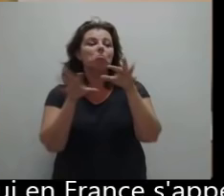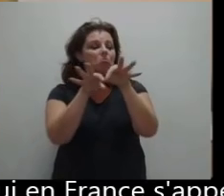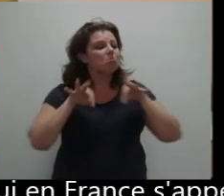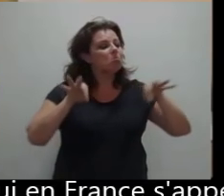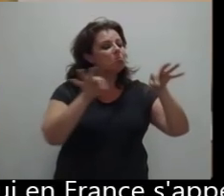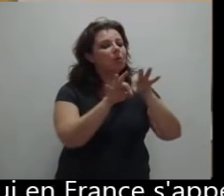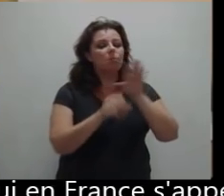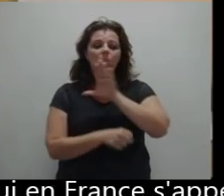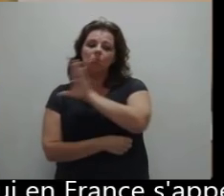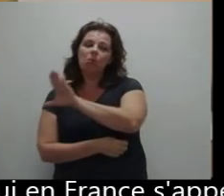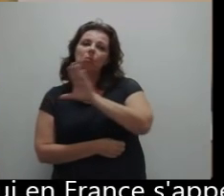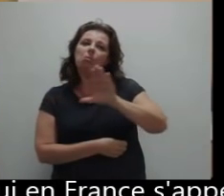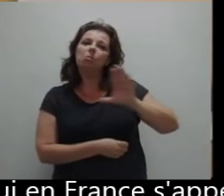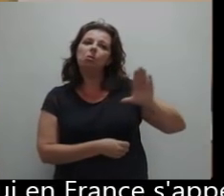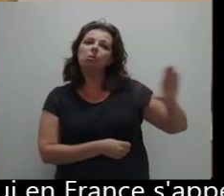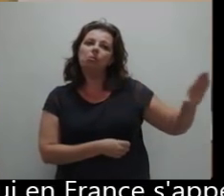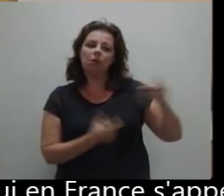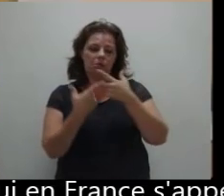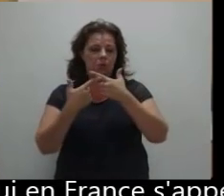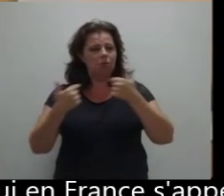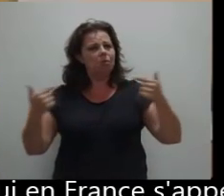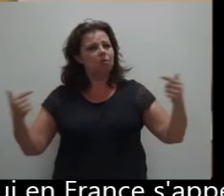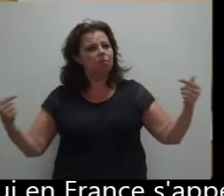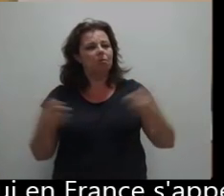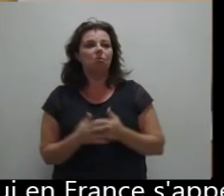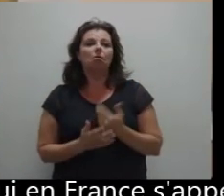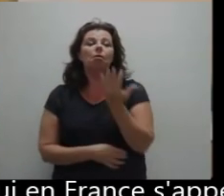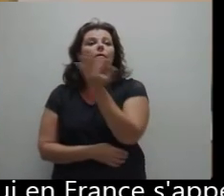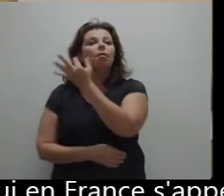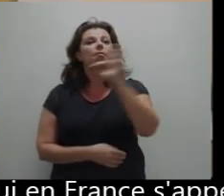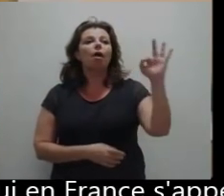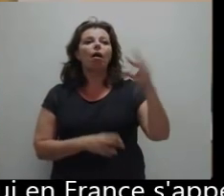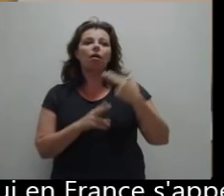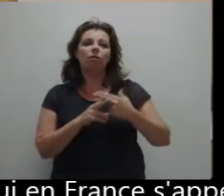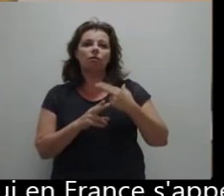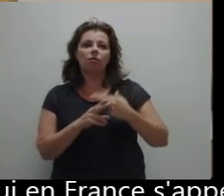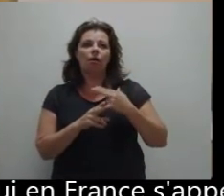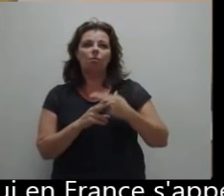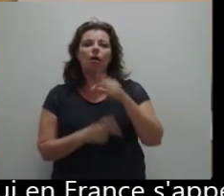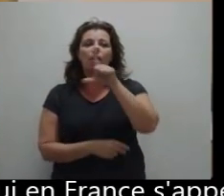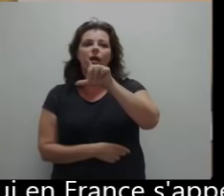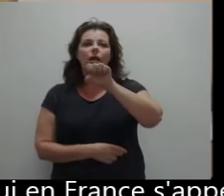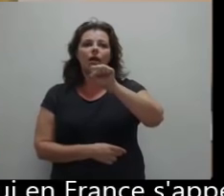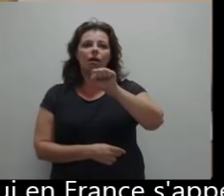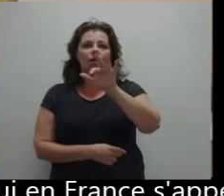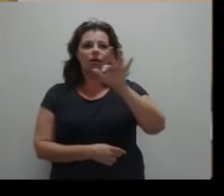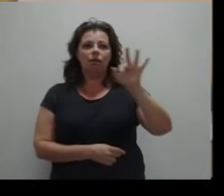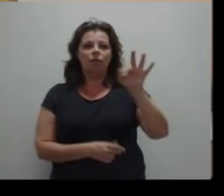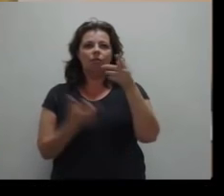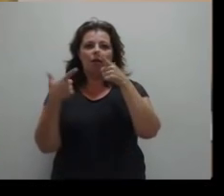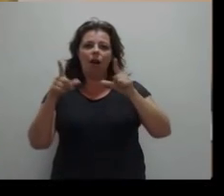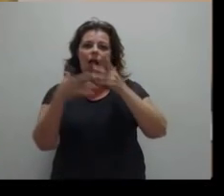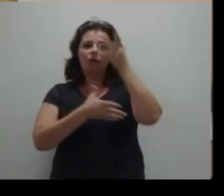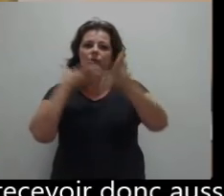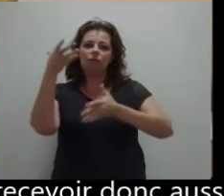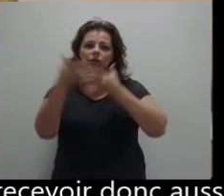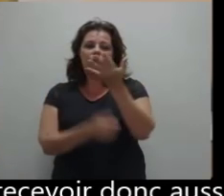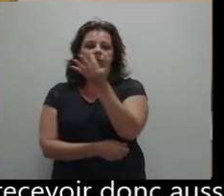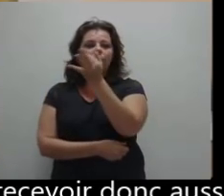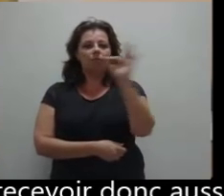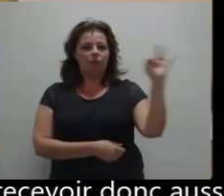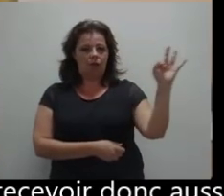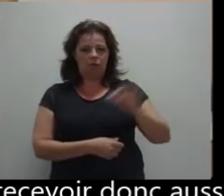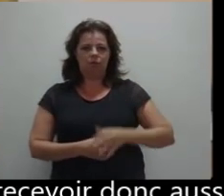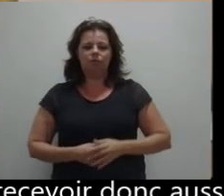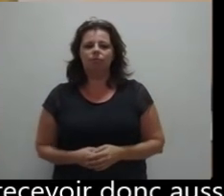et qui en France s'appellent la langue des signes française, LSF. En pratiquant cette